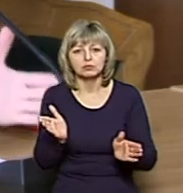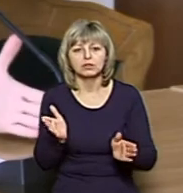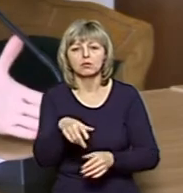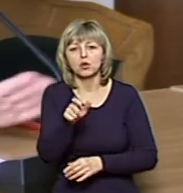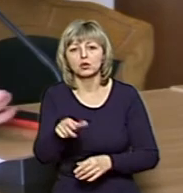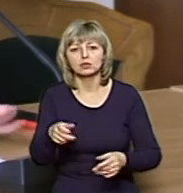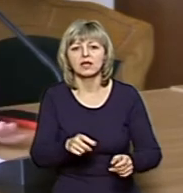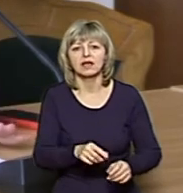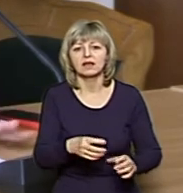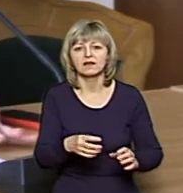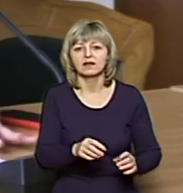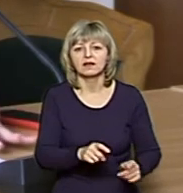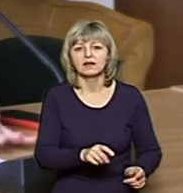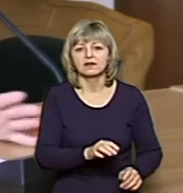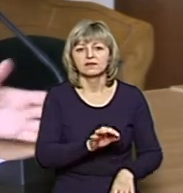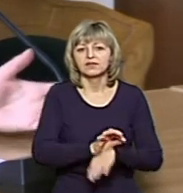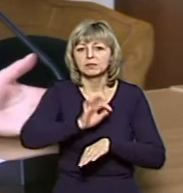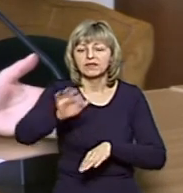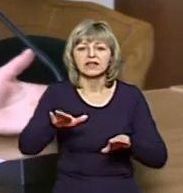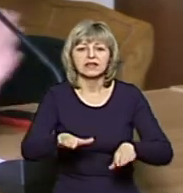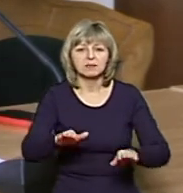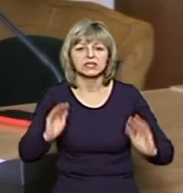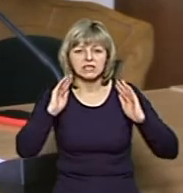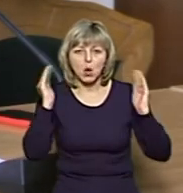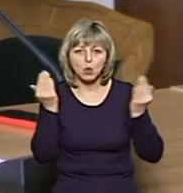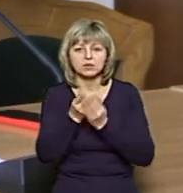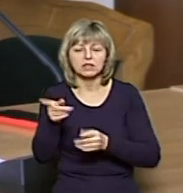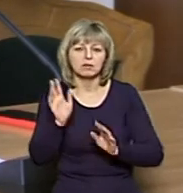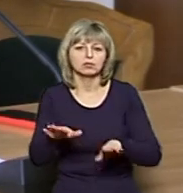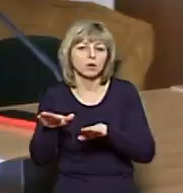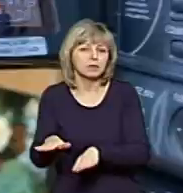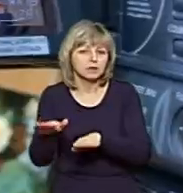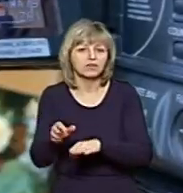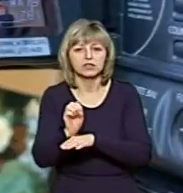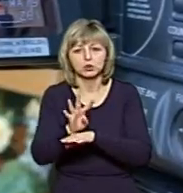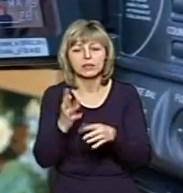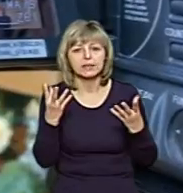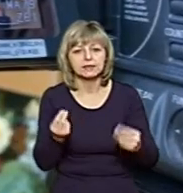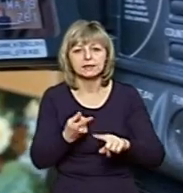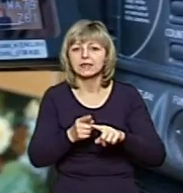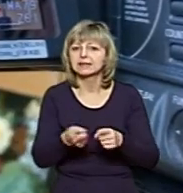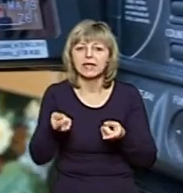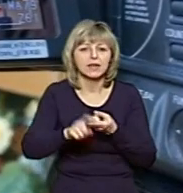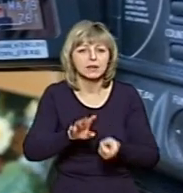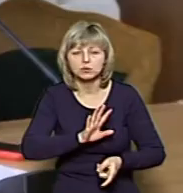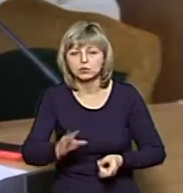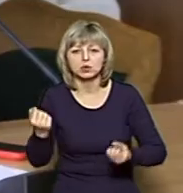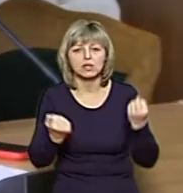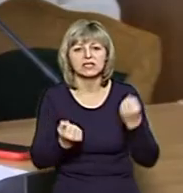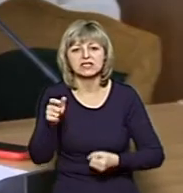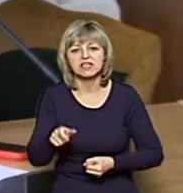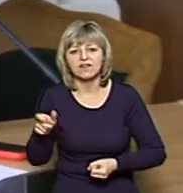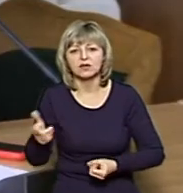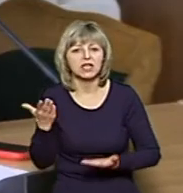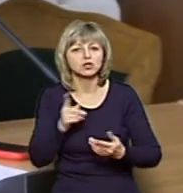будемо відвозити до місця обсервації, і там вони будуть проходити обсервацію 14 днів. Це не стосується водіїв. Якщо